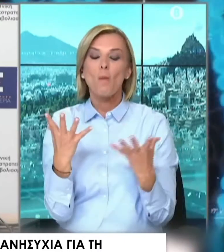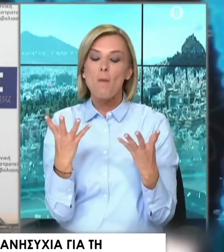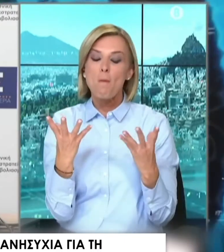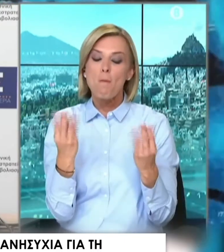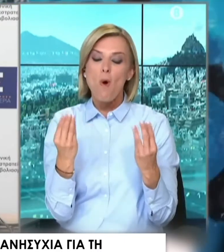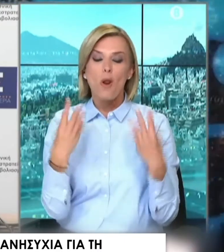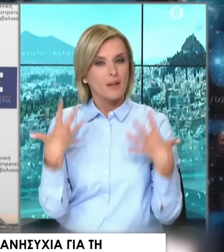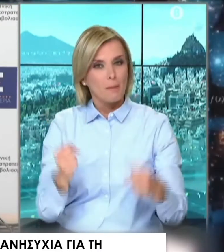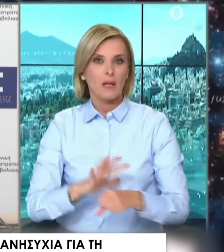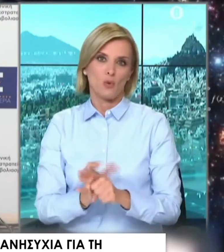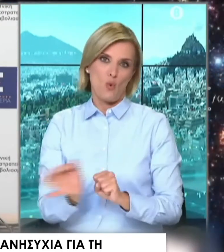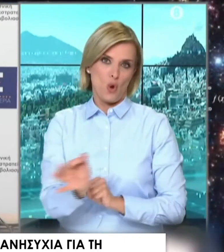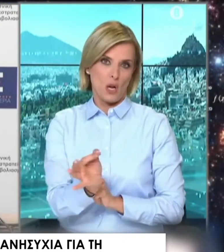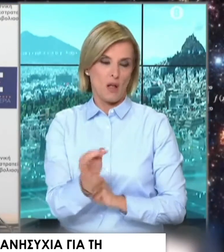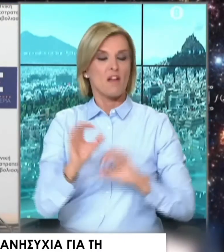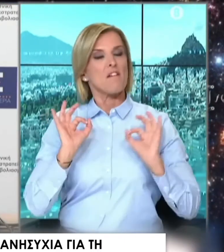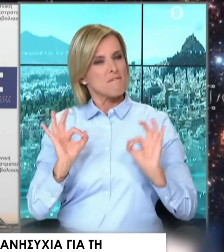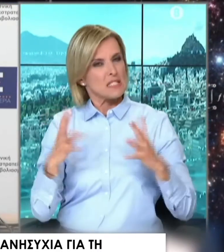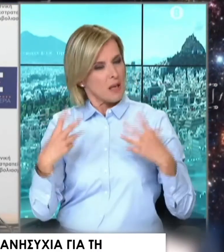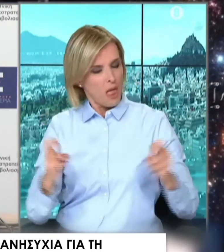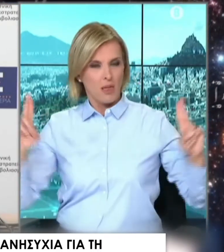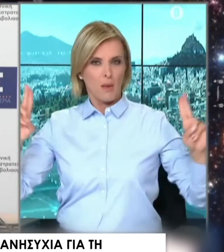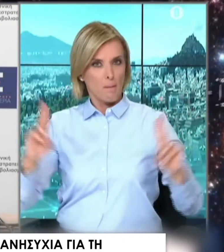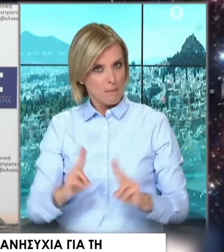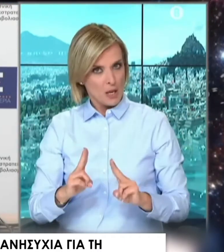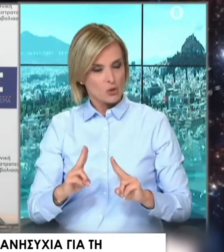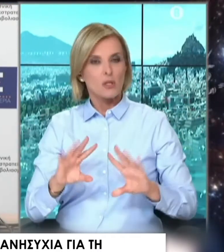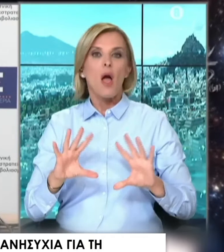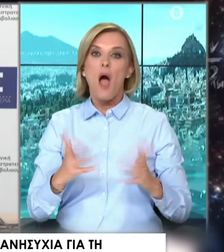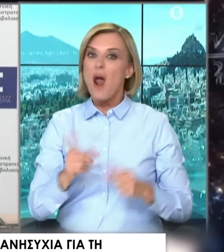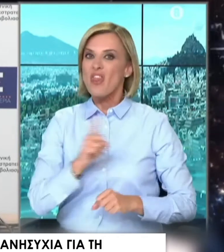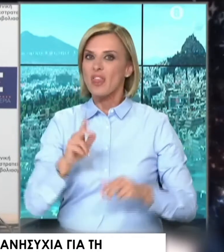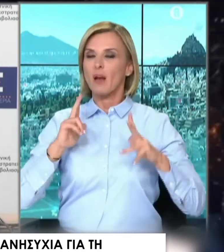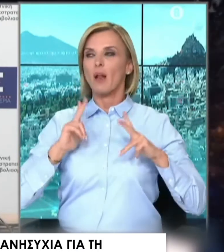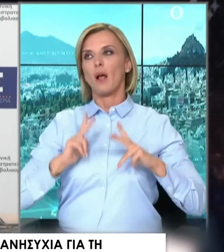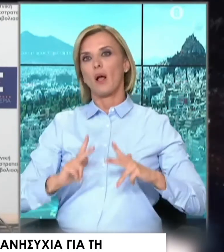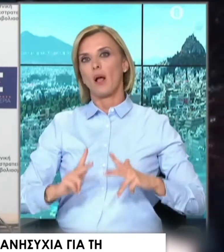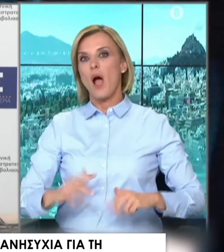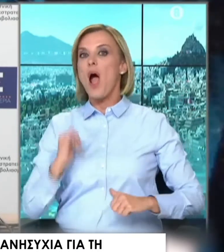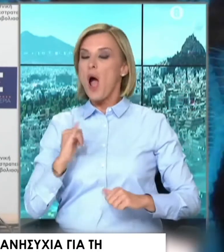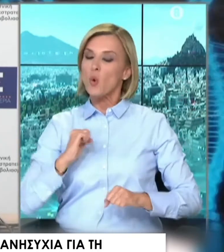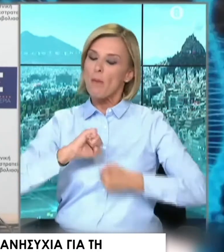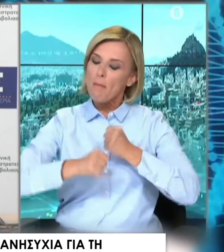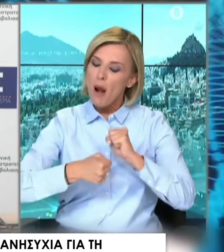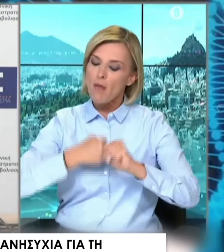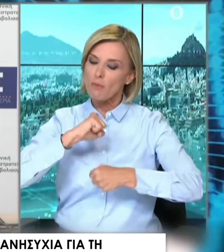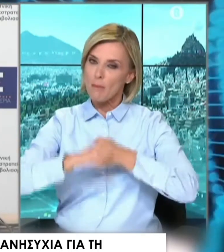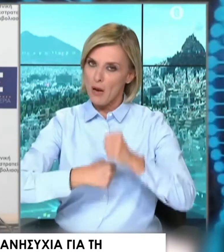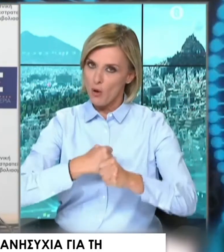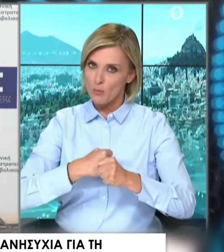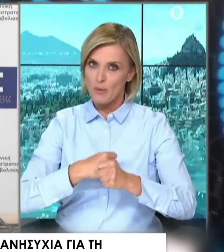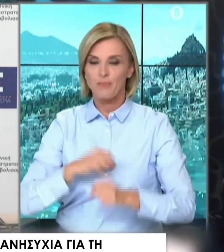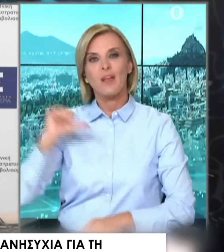θα πρέπει να μας εφησυχάζει. Ο Χάνς Κλούγκη, ο επικεφαλής του WHO Euro, σε